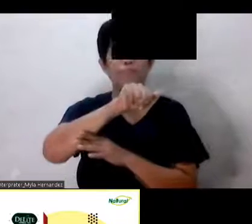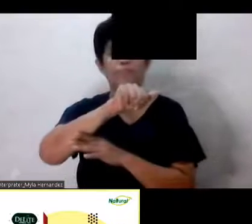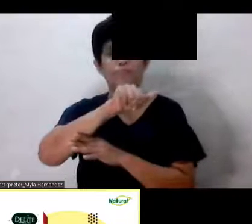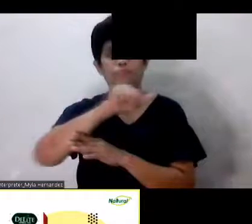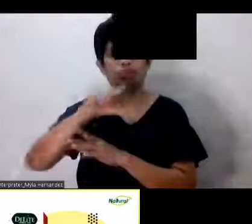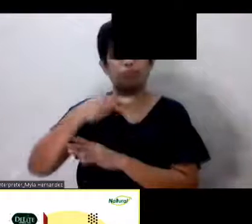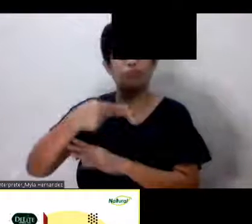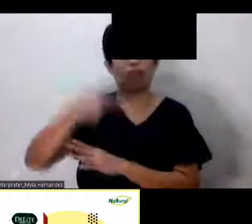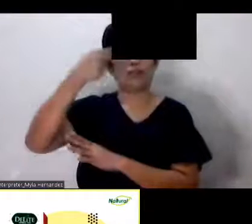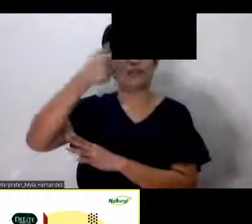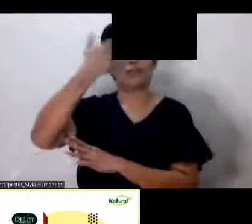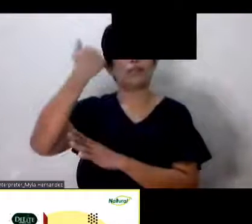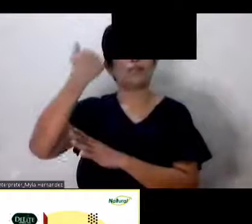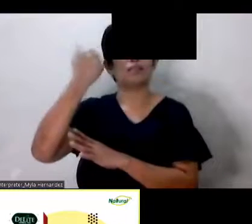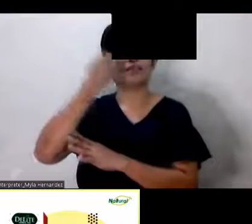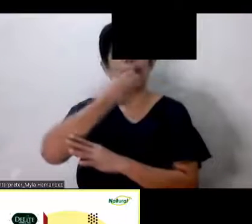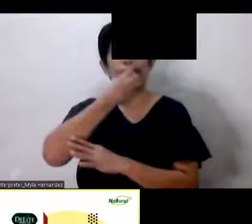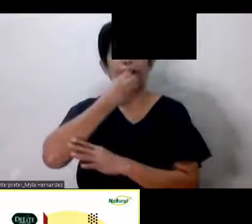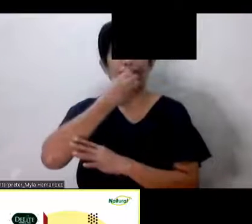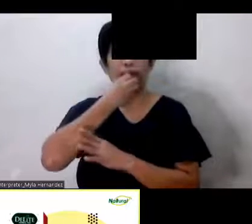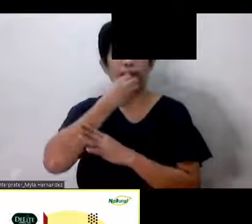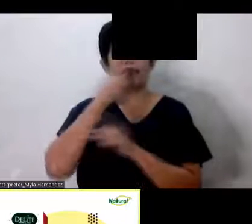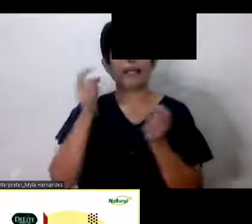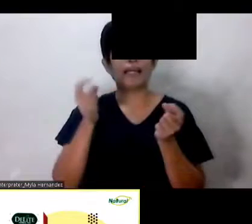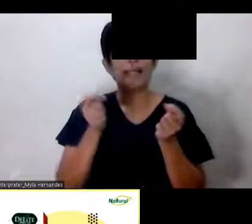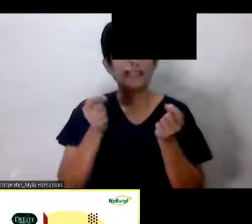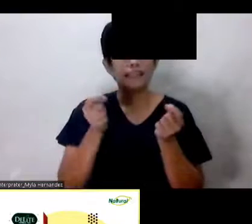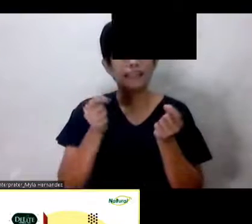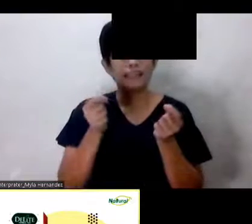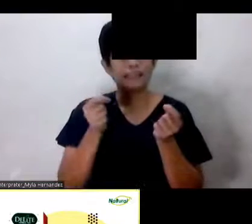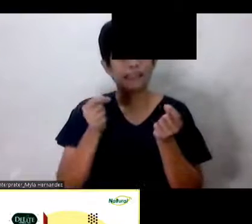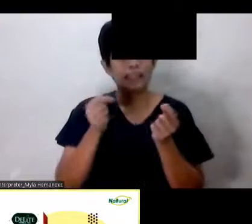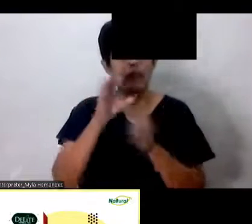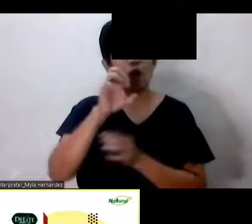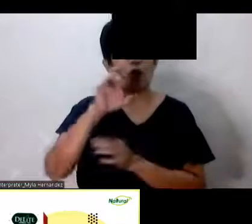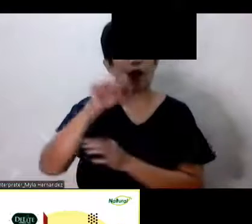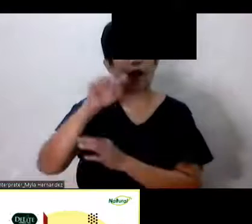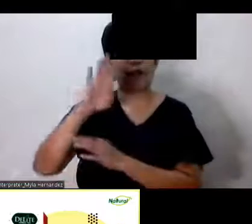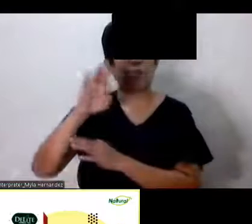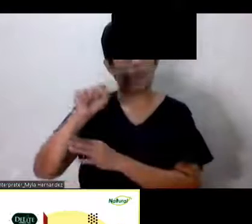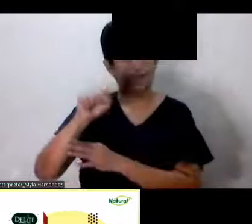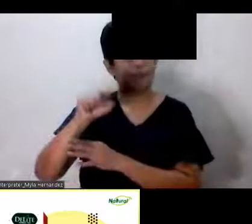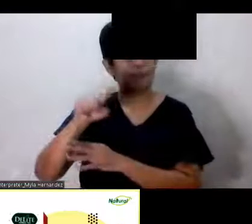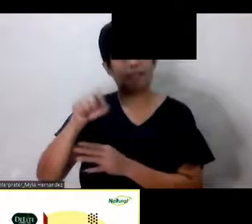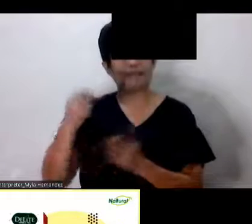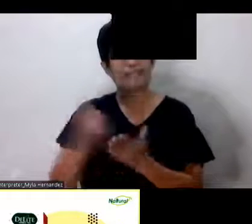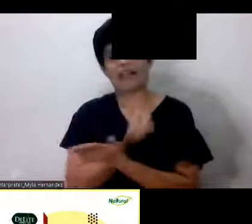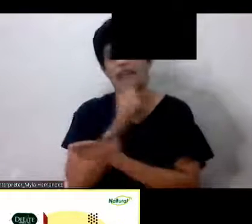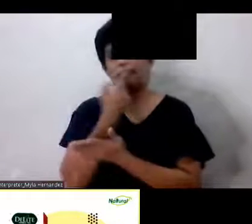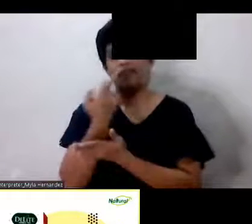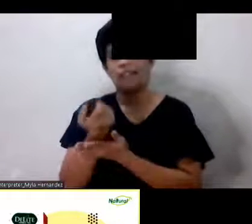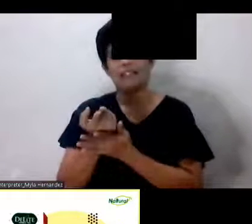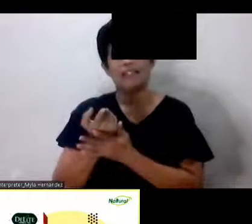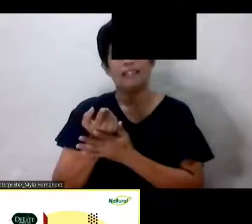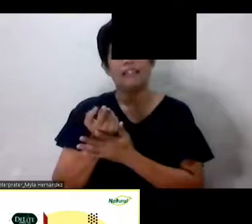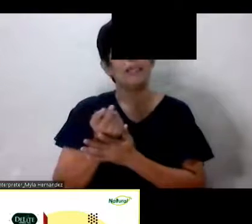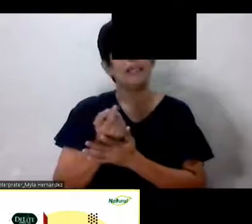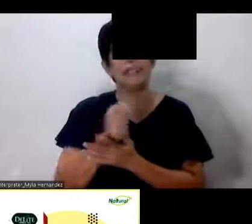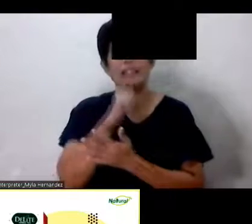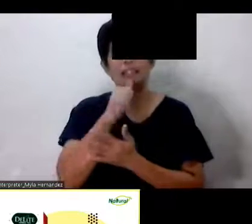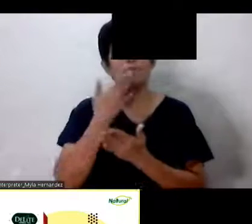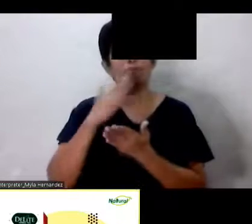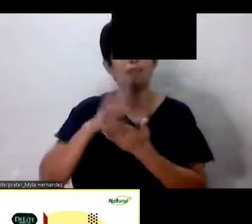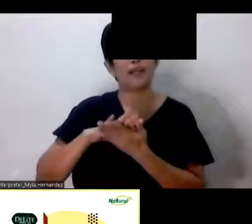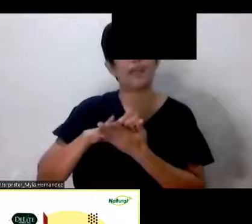Okay Sabi ko Sayang naman Mami Nadali kayo sa alimango Sabi ko hindi naman masara kumain ng